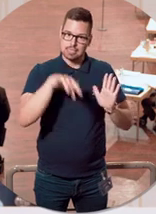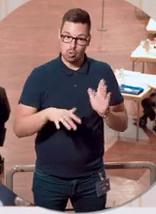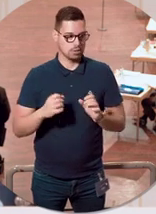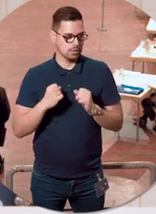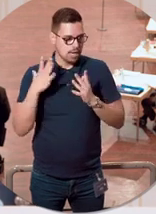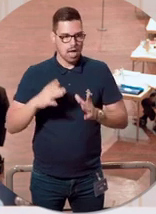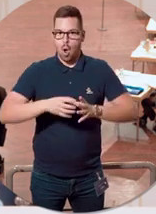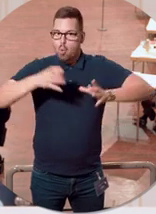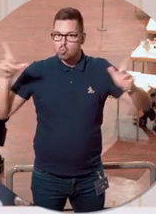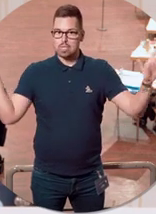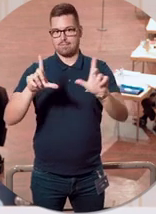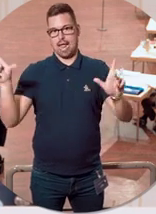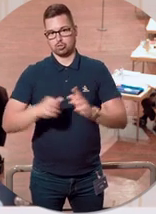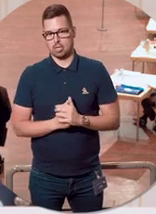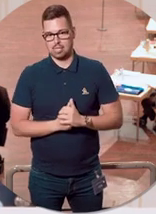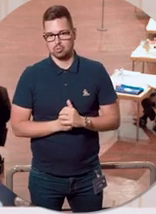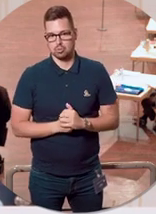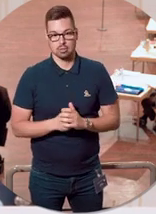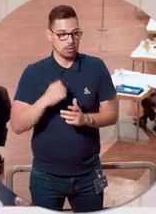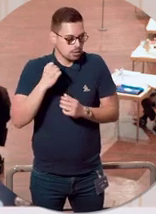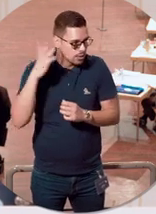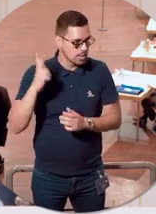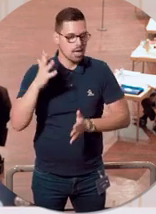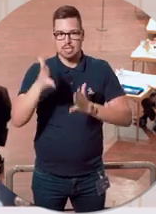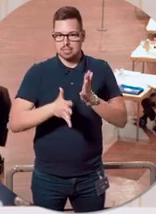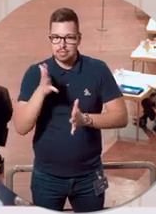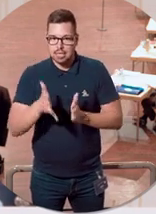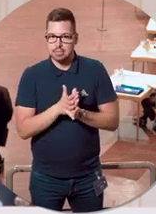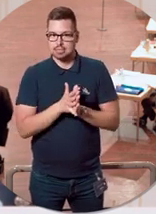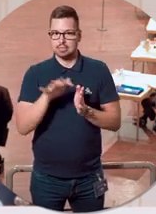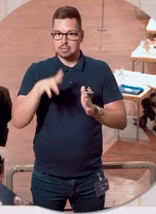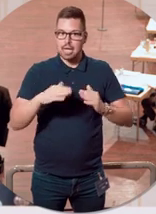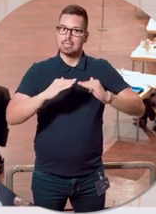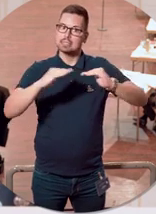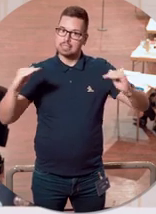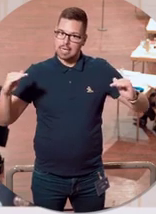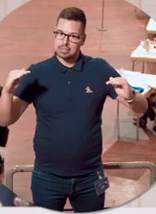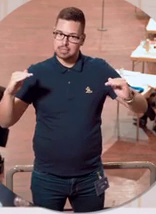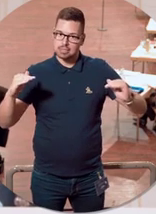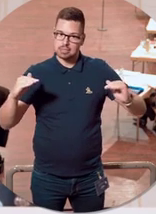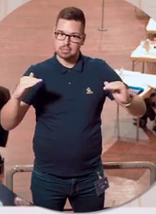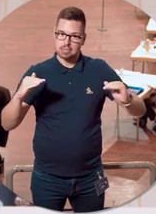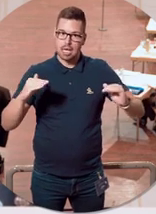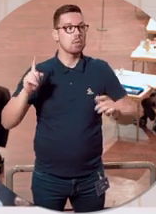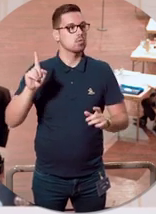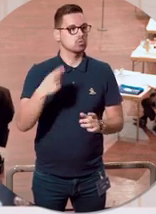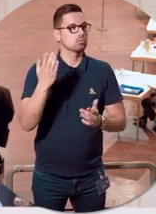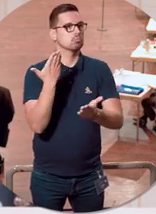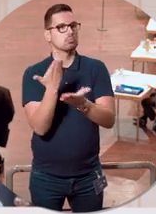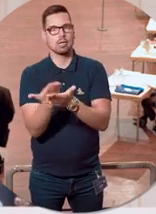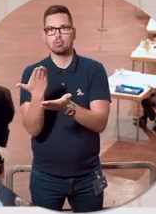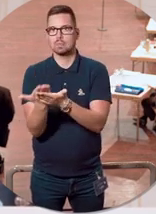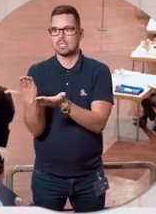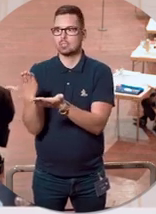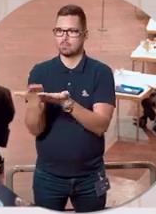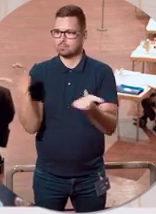Großveranstaltungen möglich. Wir haben bewusst gesagt, es gibt Richtschnuren von Obergrenzen, aber das ist nicht absolut bindend. Wenn zum Beispiel jetzt